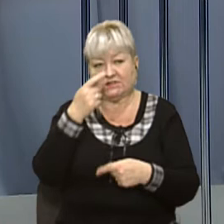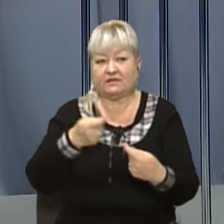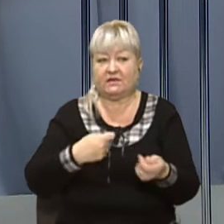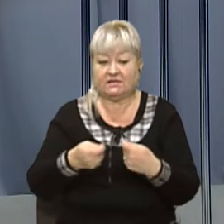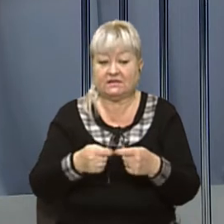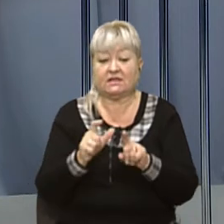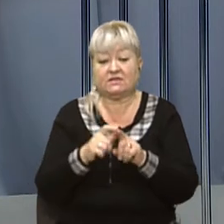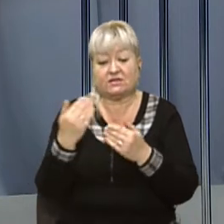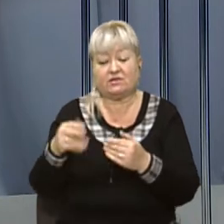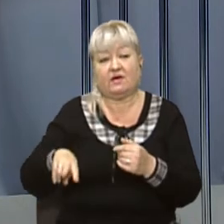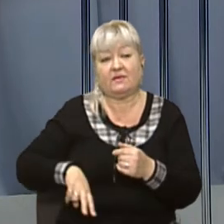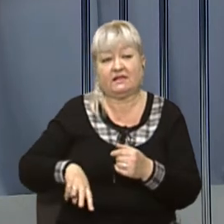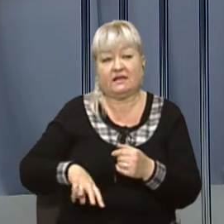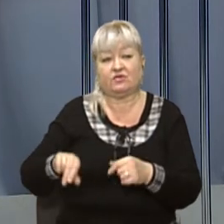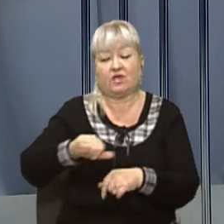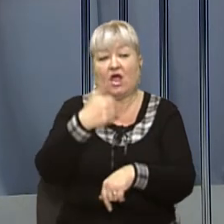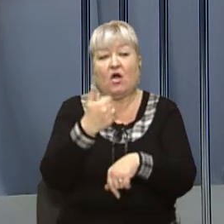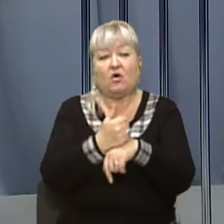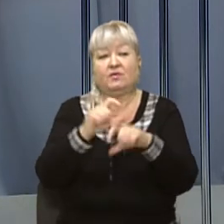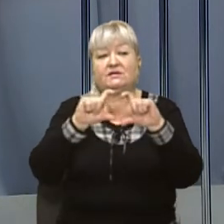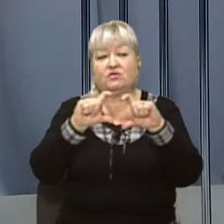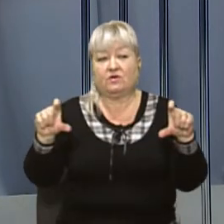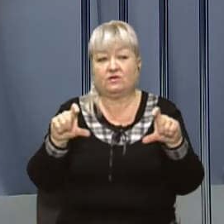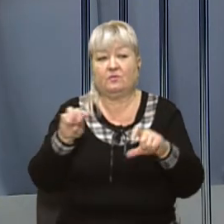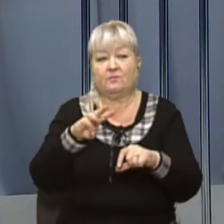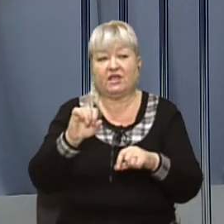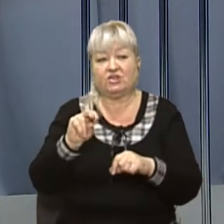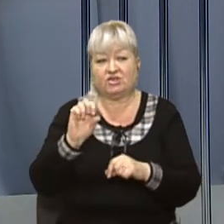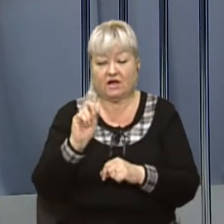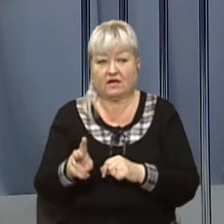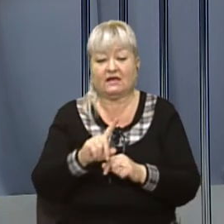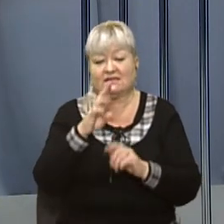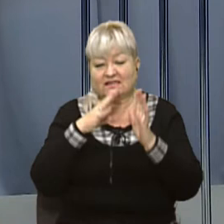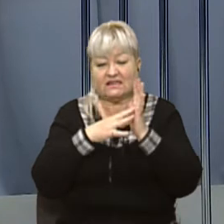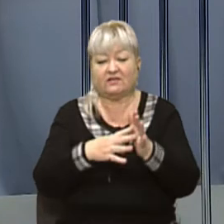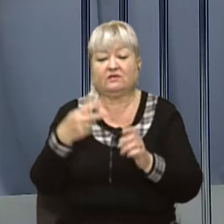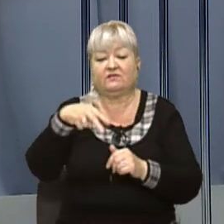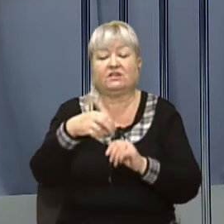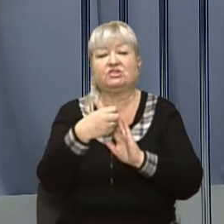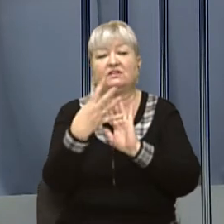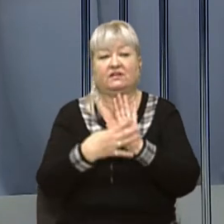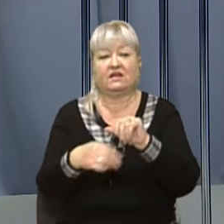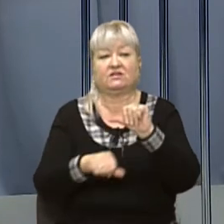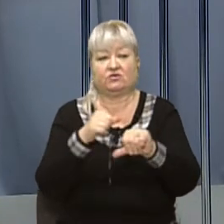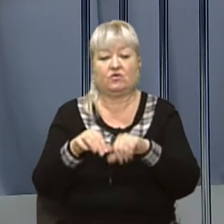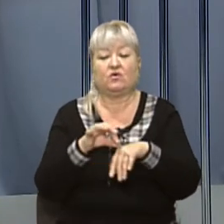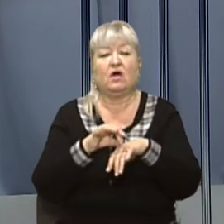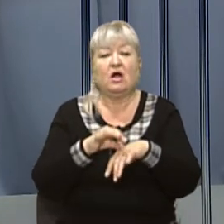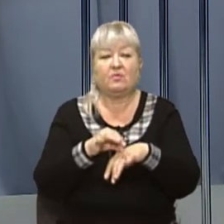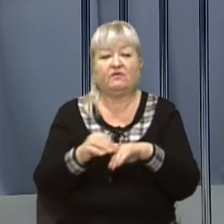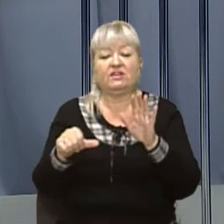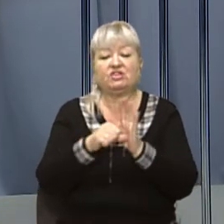За словами директорки обласного департаменту охорони здоров'я Ірини Микичак, за 9 місяців 2019 року проведено